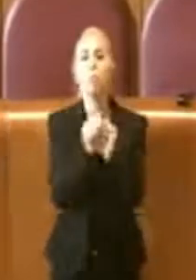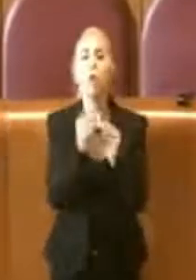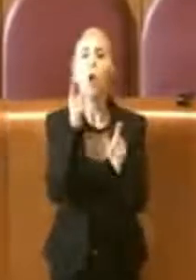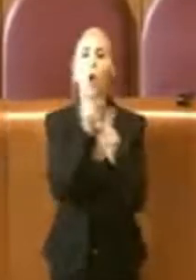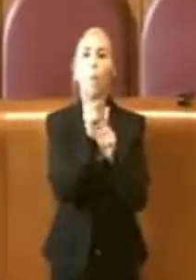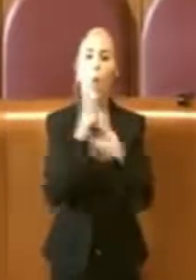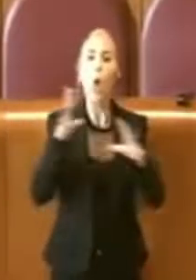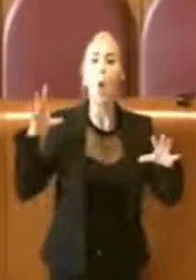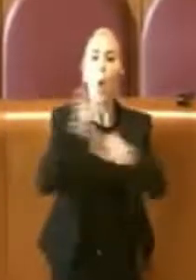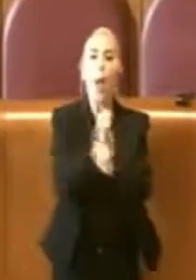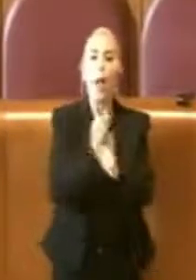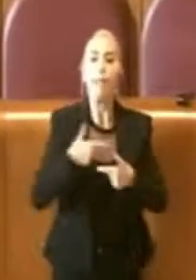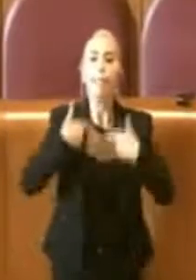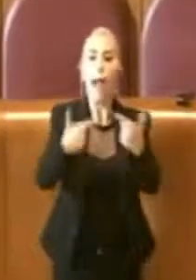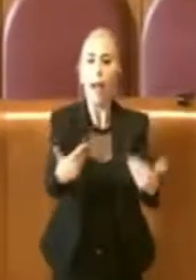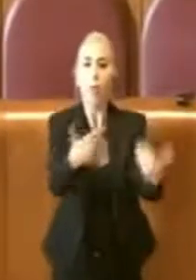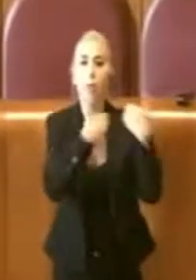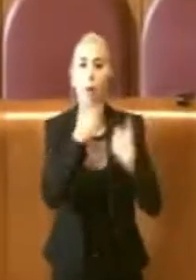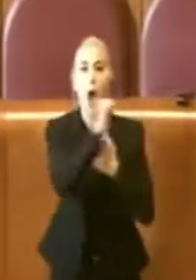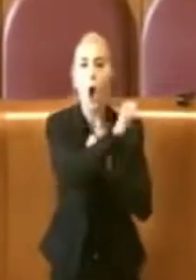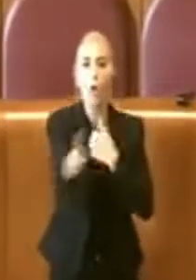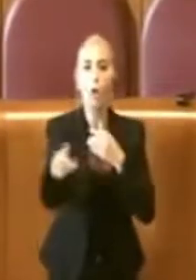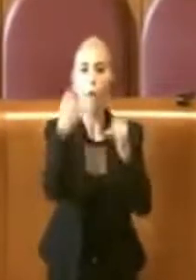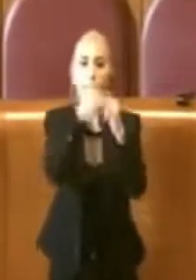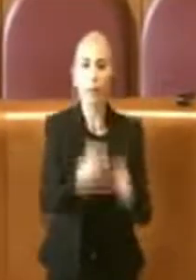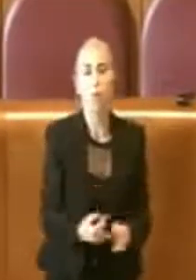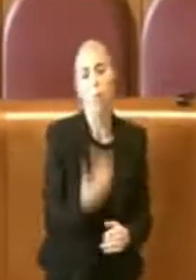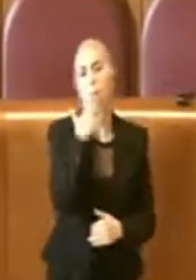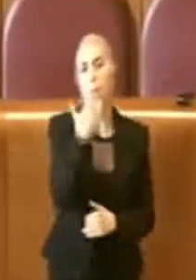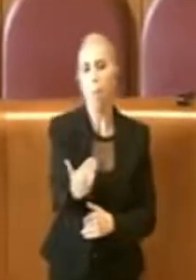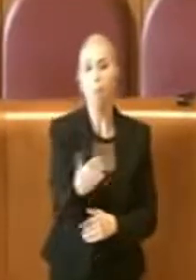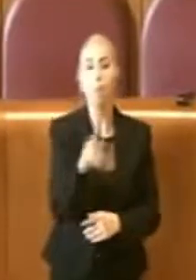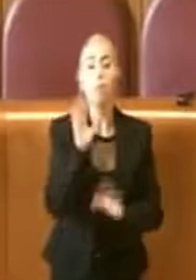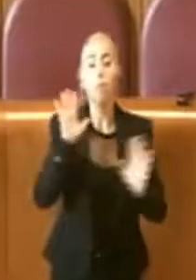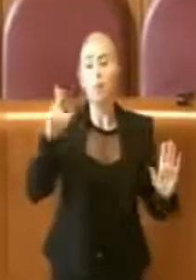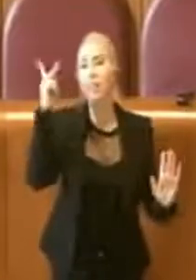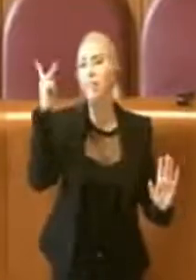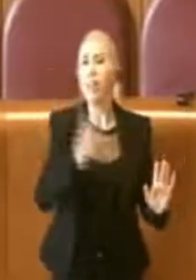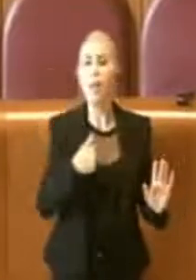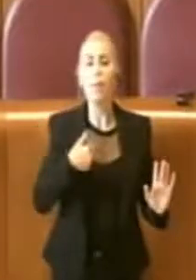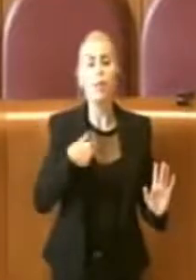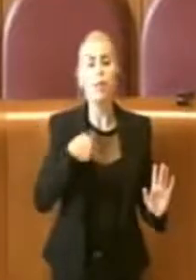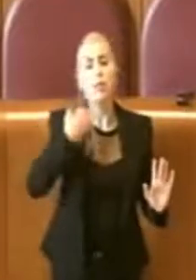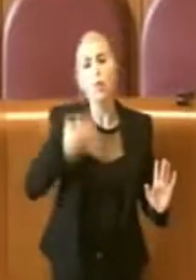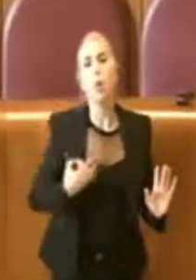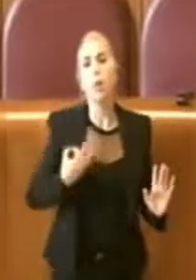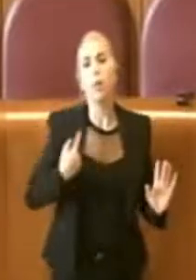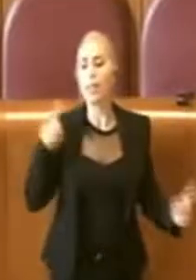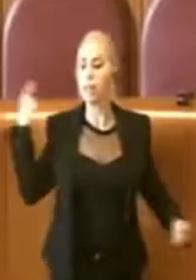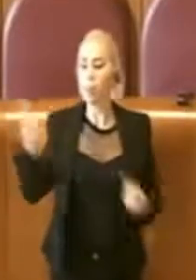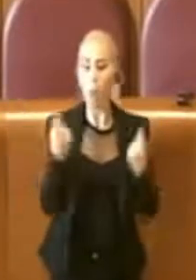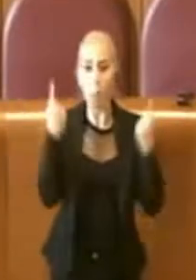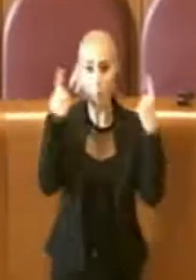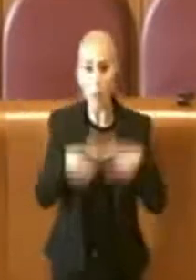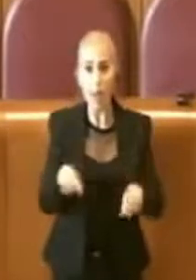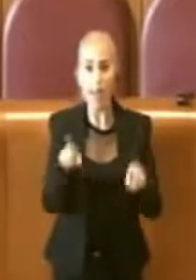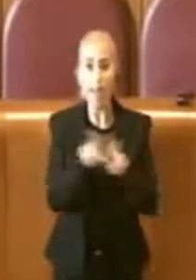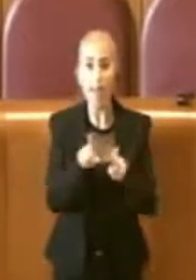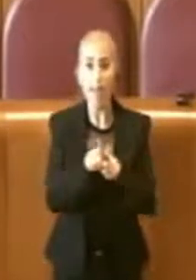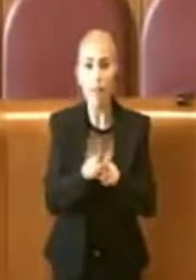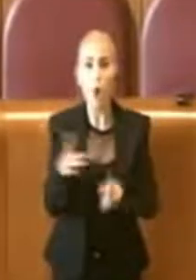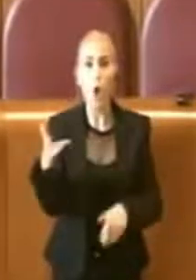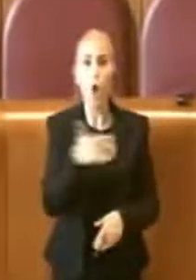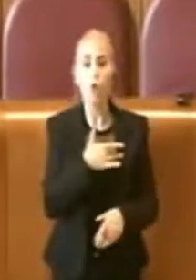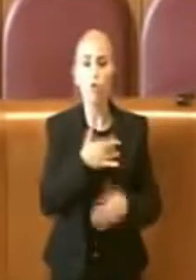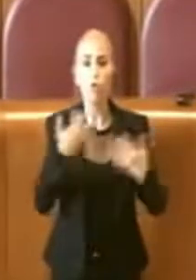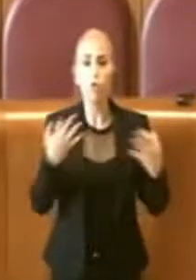responsabilità, per far capire che sicuramente ognuno in questo contesto dovrebbe pesare in funzione di quello che dobbiamo